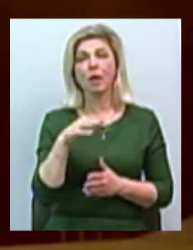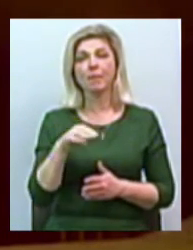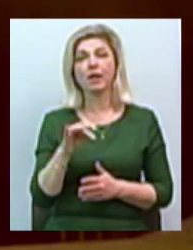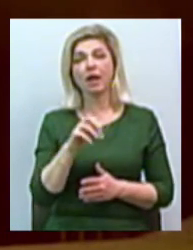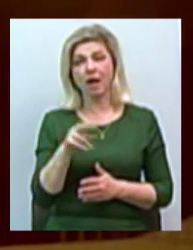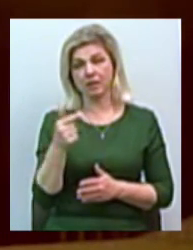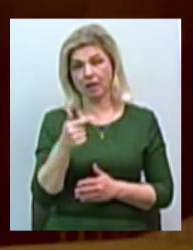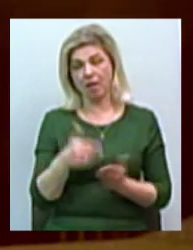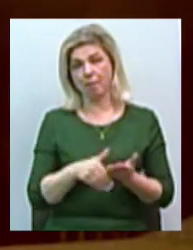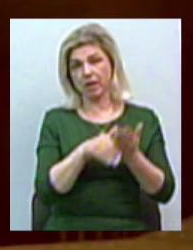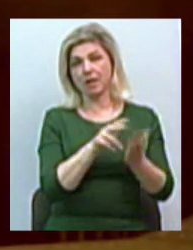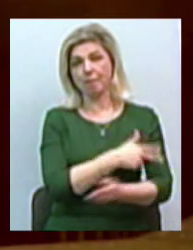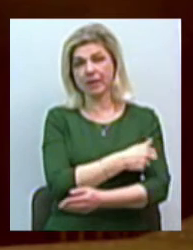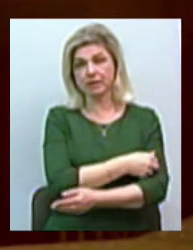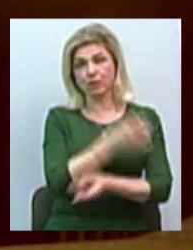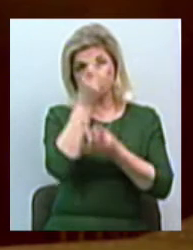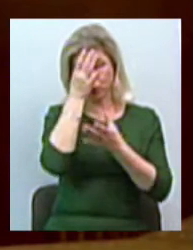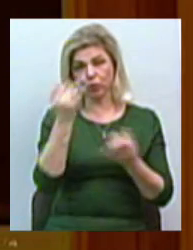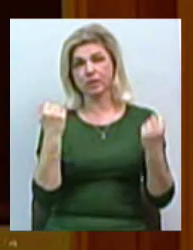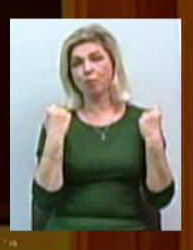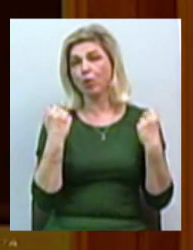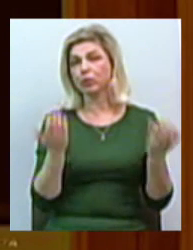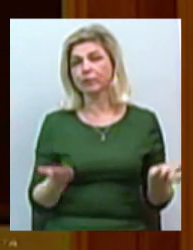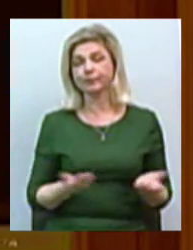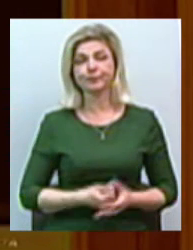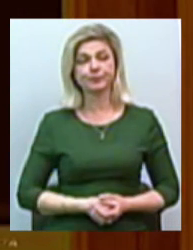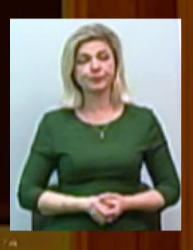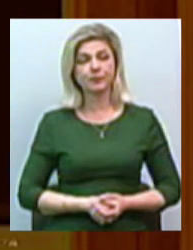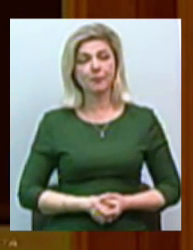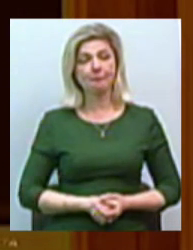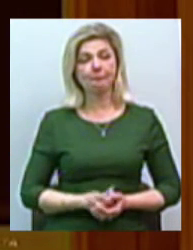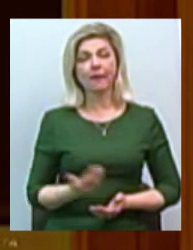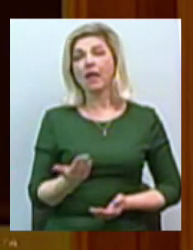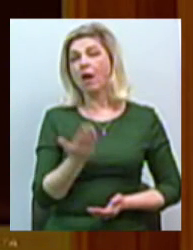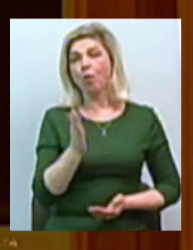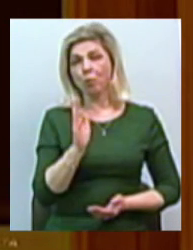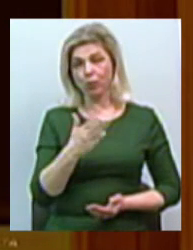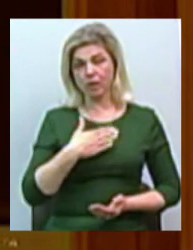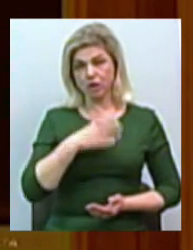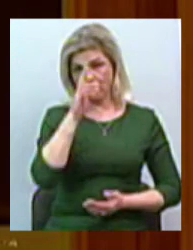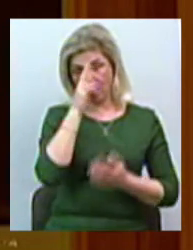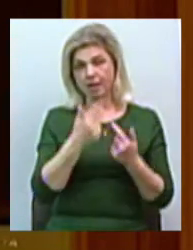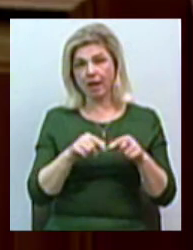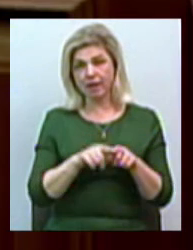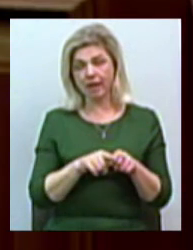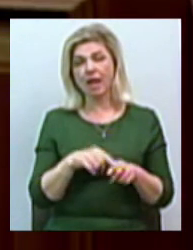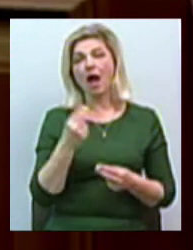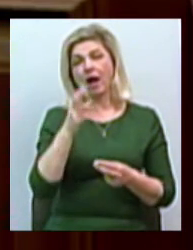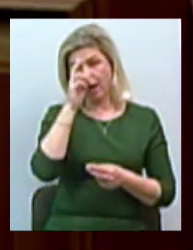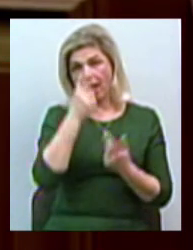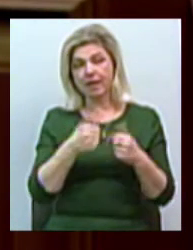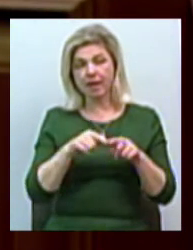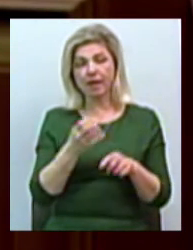підуть на підтримку медицини, культури та спорту. Якою буде наша країна? Країна ігроманів,